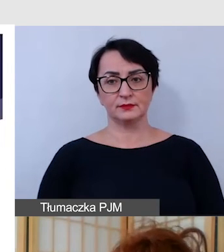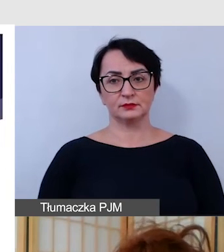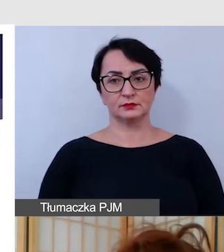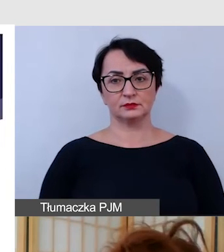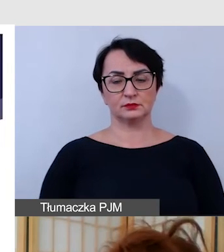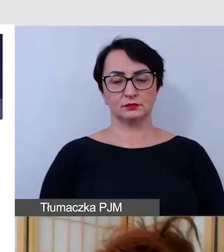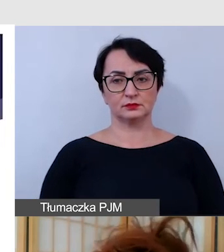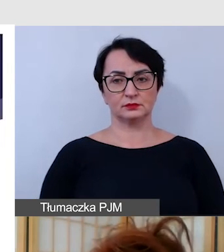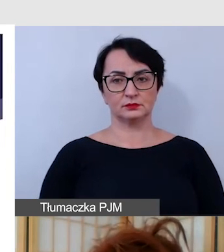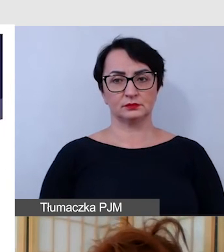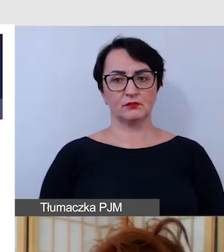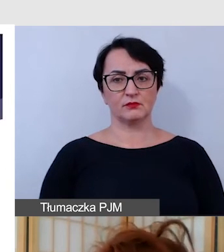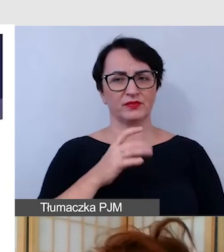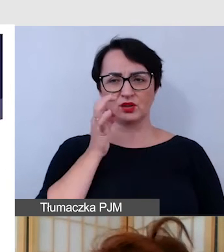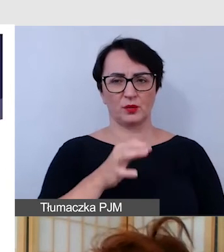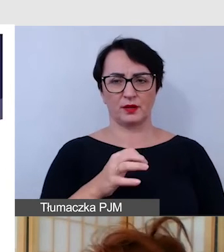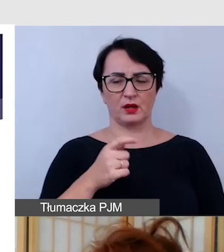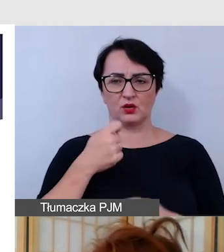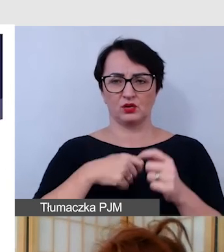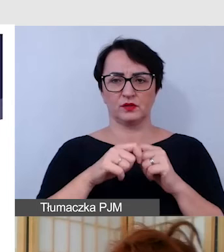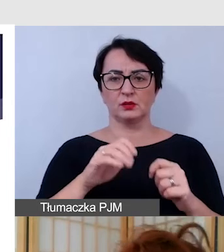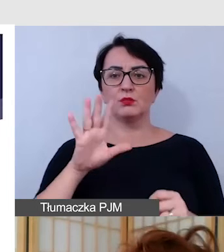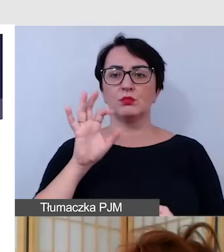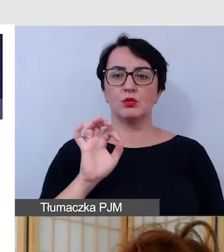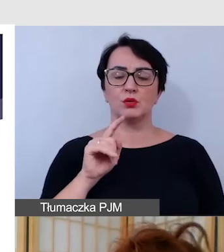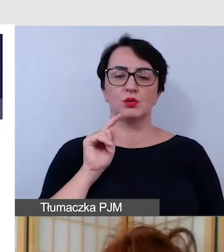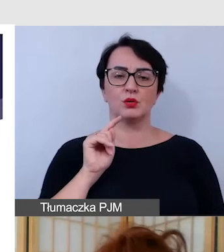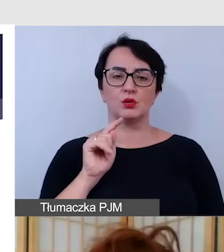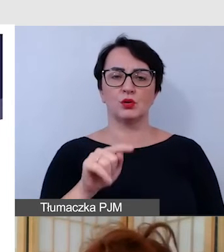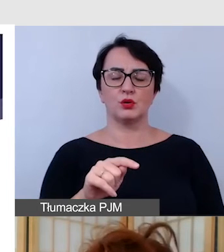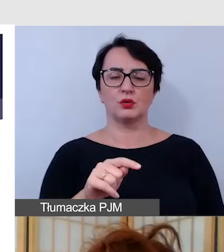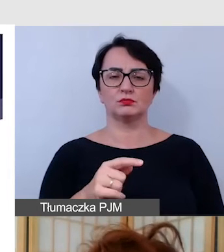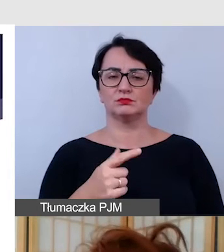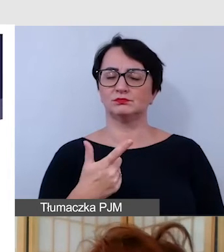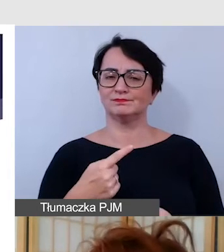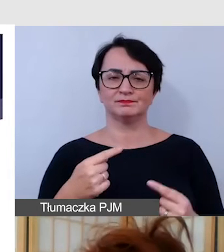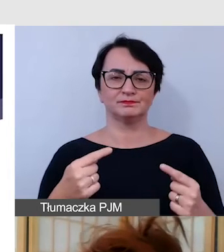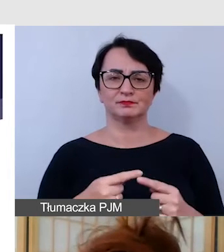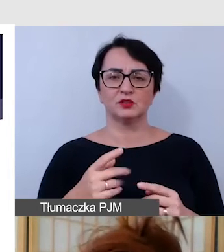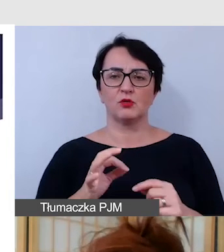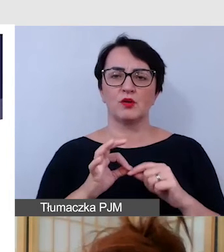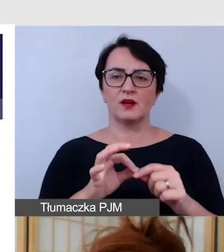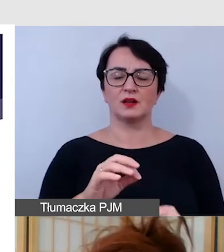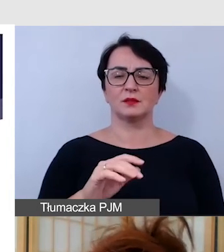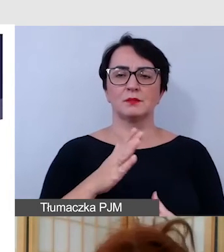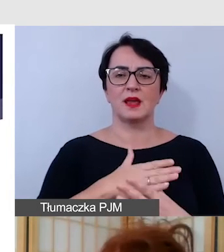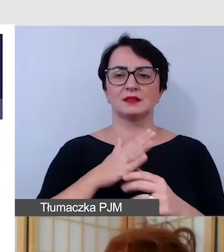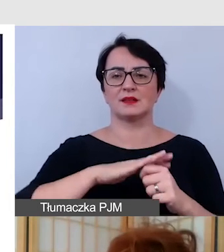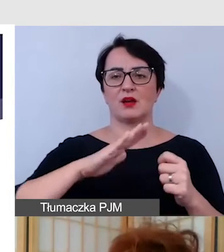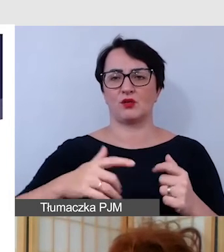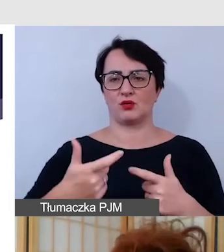bardzo złe rozwiązanie, ponieważ to jest niepoprawne wprowadzenie tak zwanej internacjonalizacji.